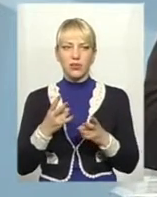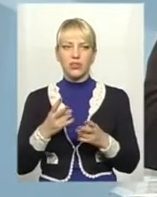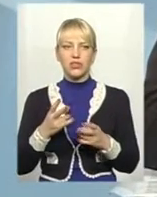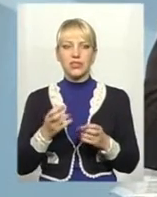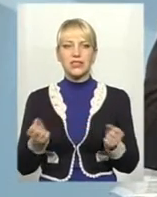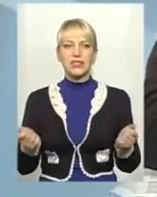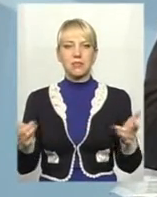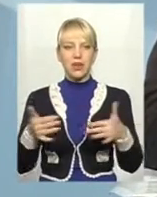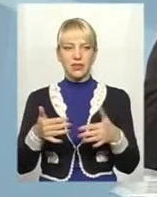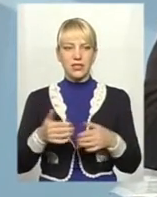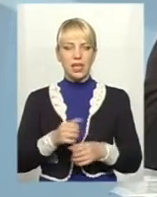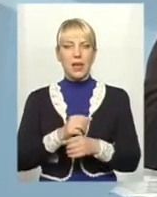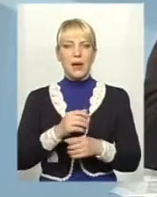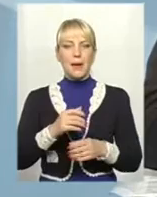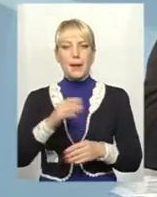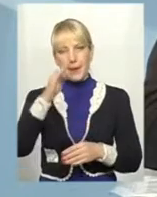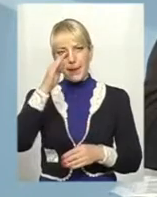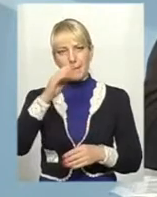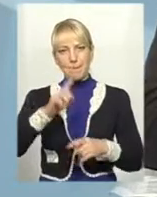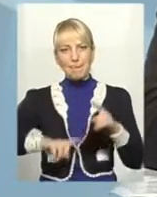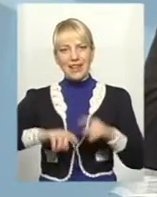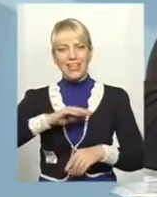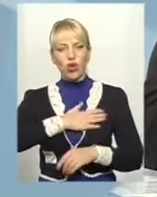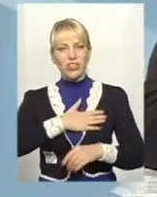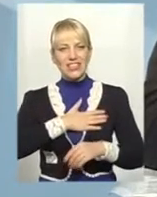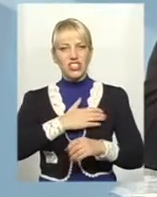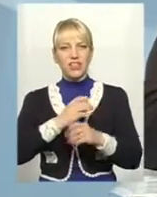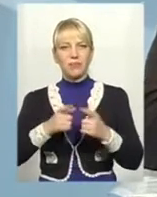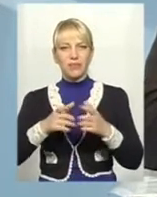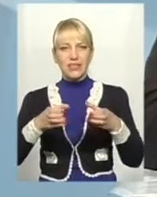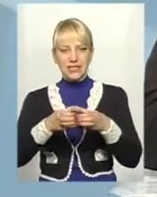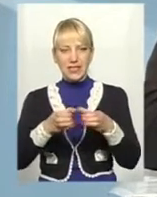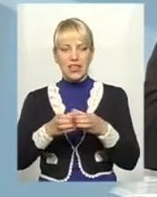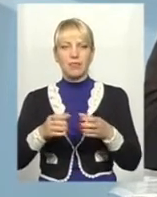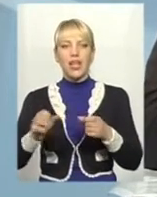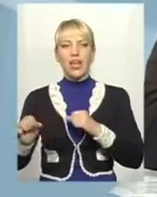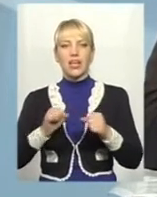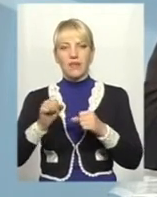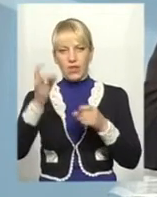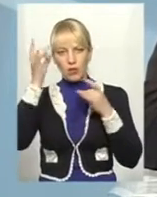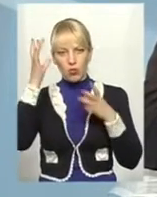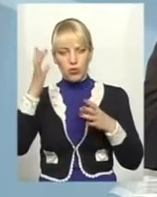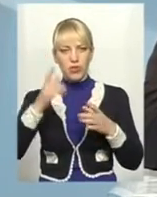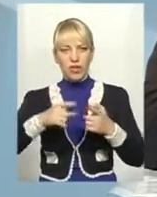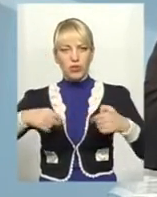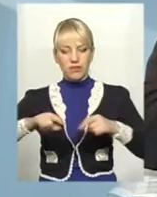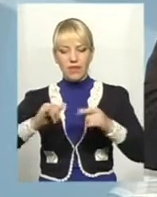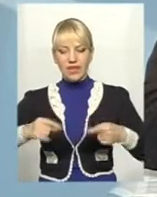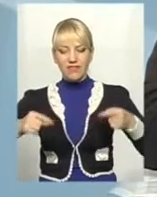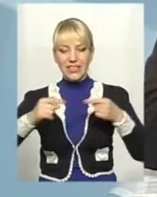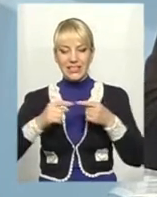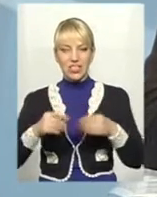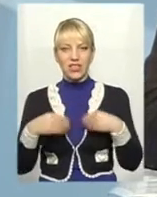зібратися патріотичним силам, керівникам гуманітарної сфери нашого подільського краю і визначити,